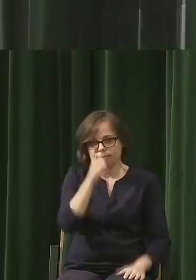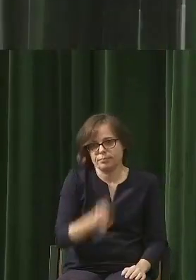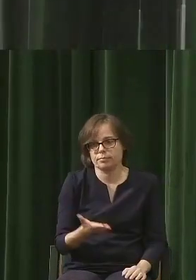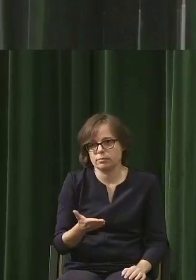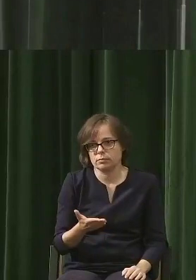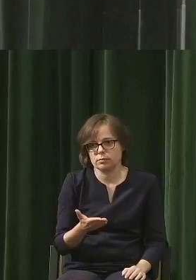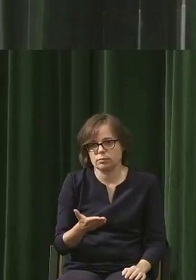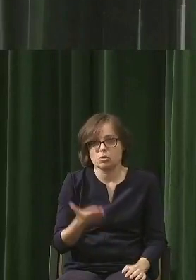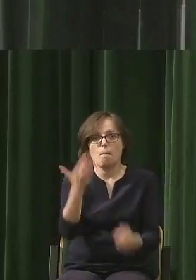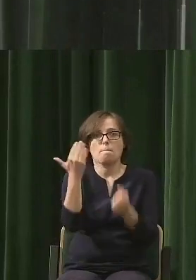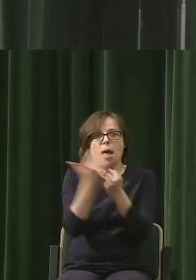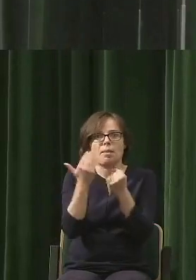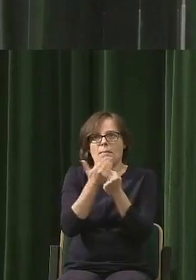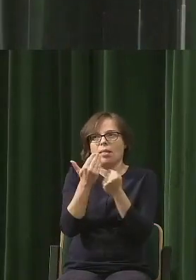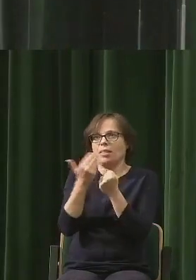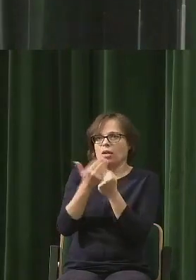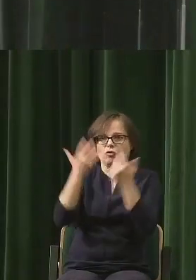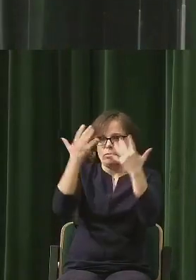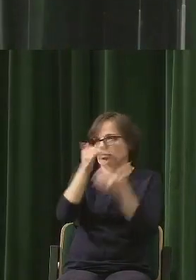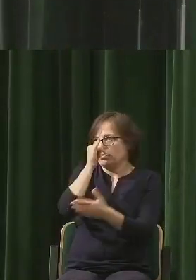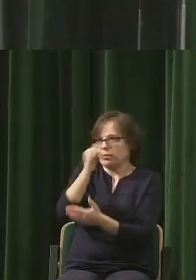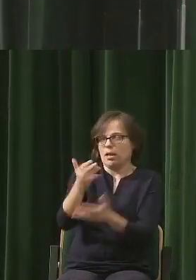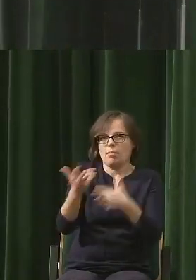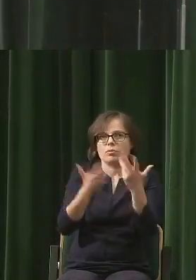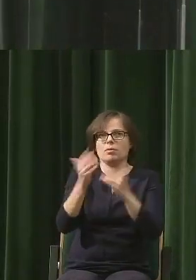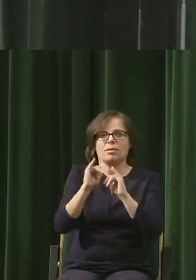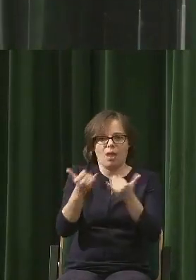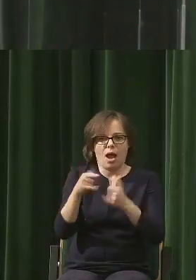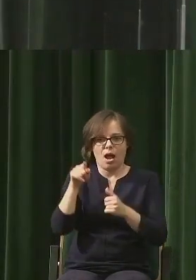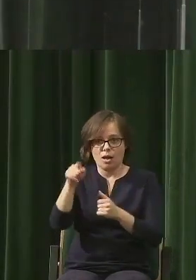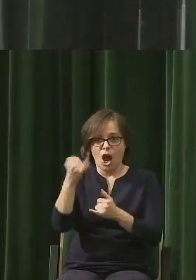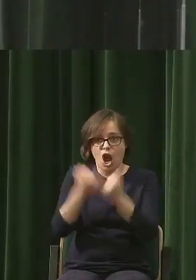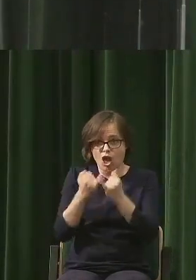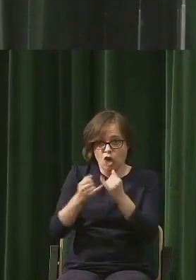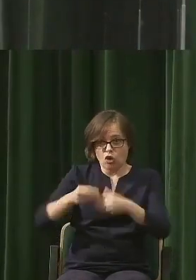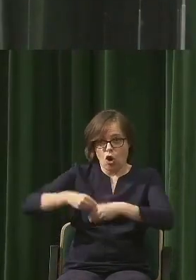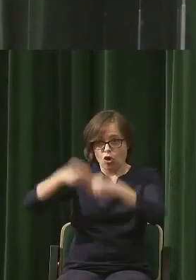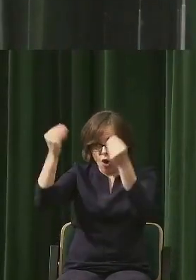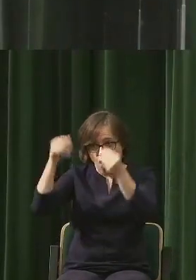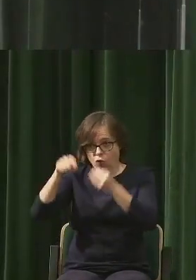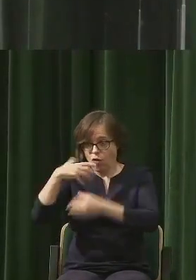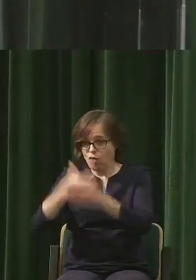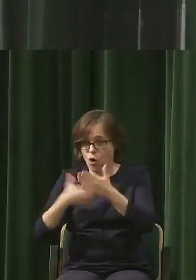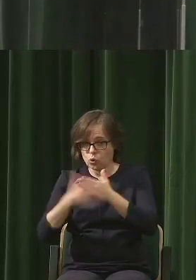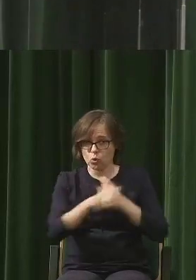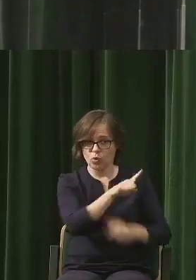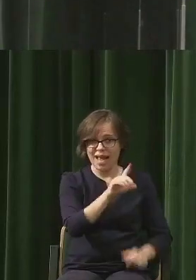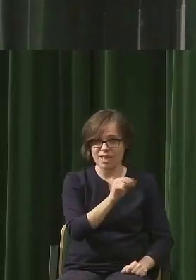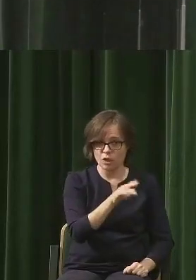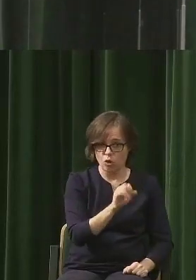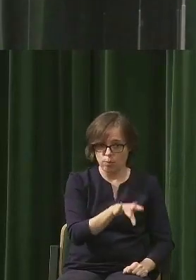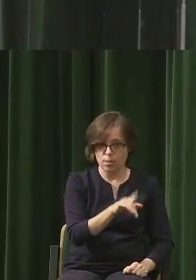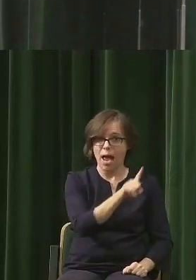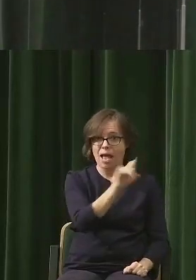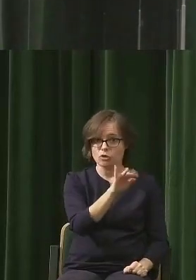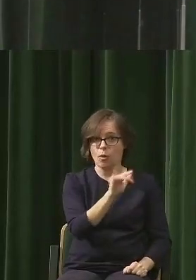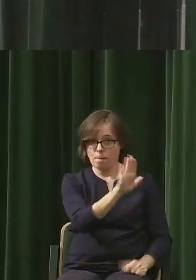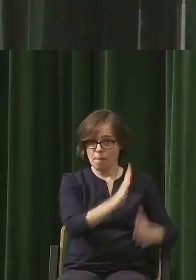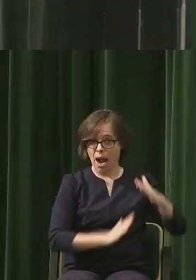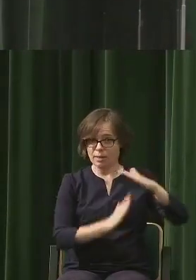matematyczną niemożliwością, żeby coś, co bazuje na skończonych zasobach, wzrosło do nieskończonej